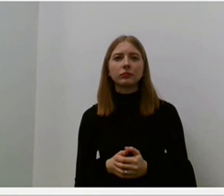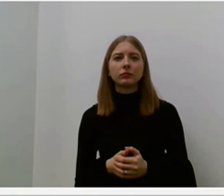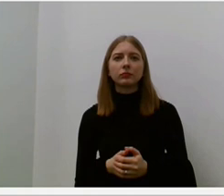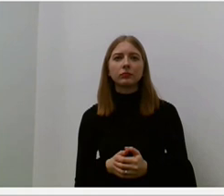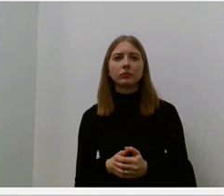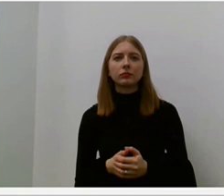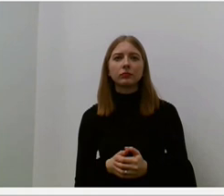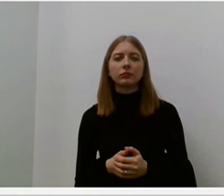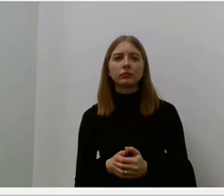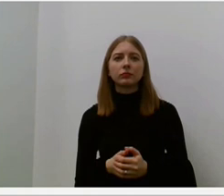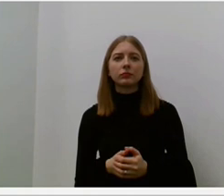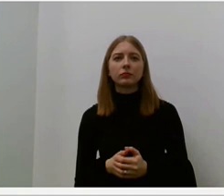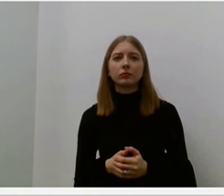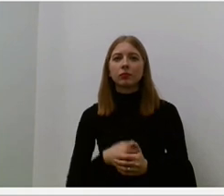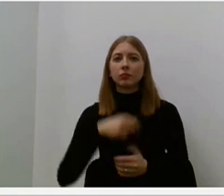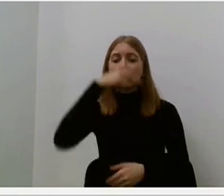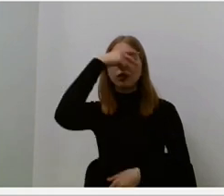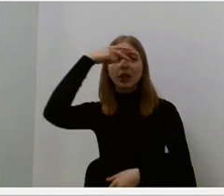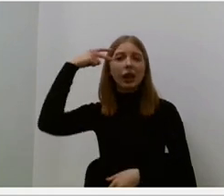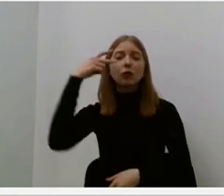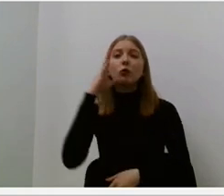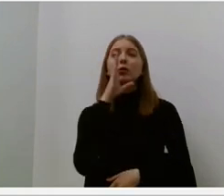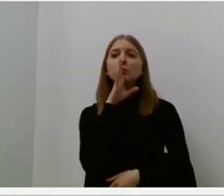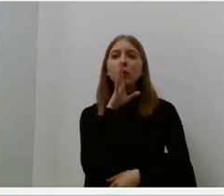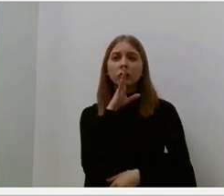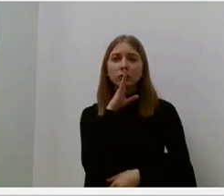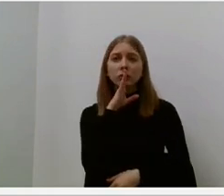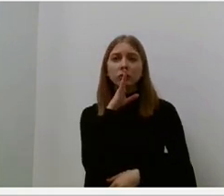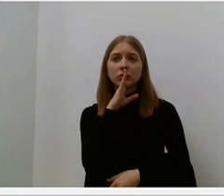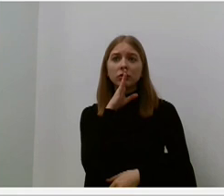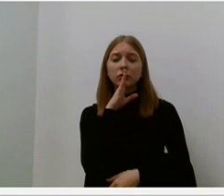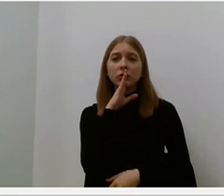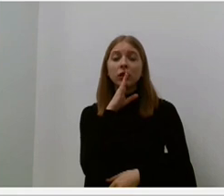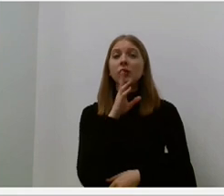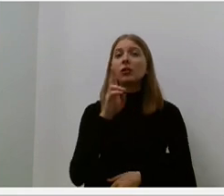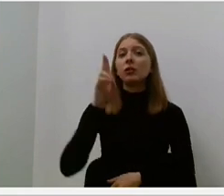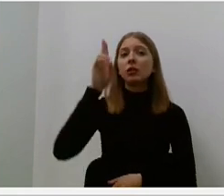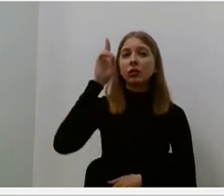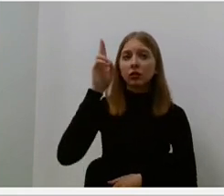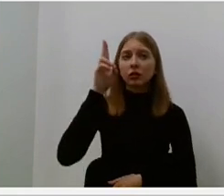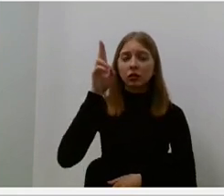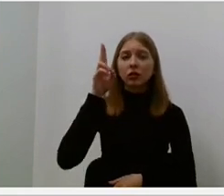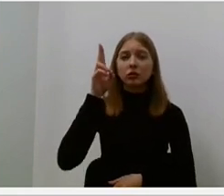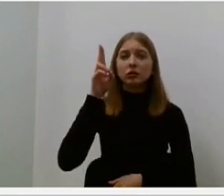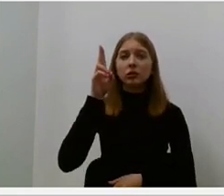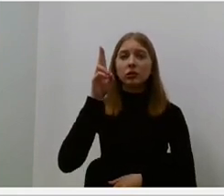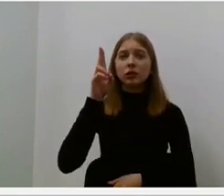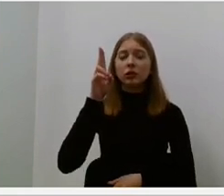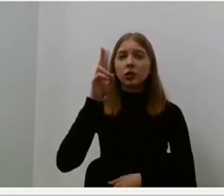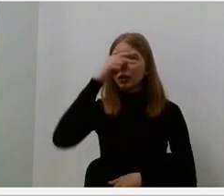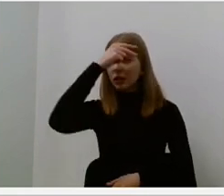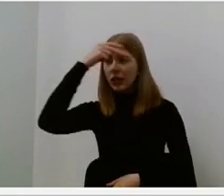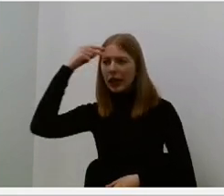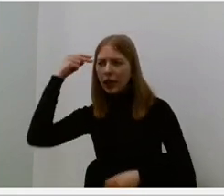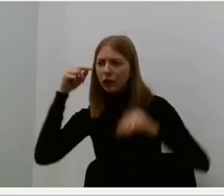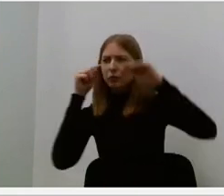Lietuvių moterų, kurios patyrė išsiskirima su tėviške, su